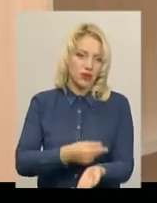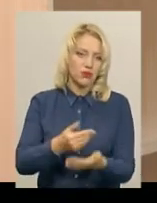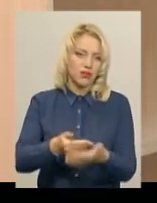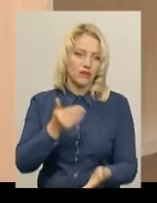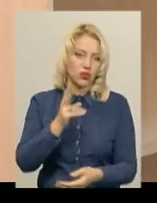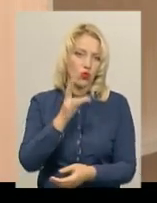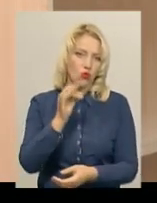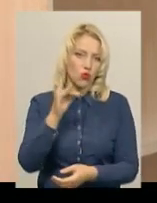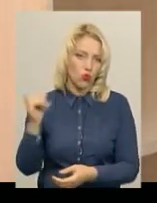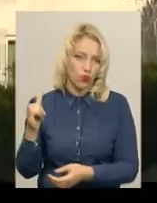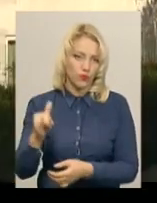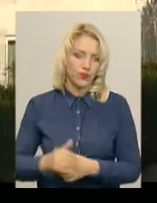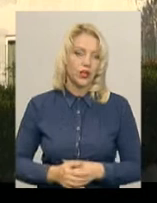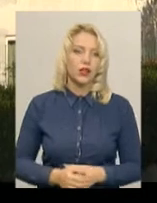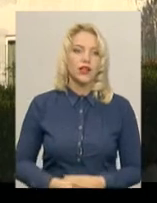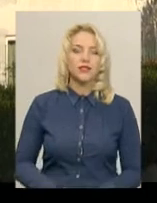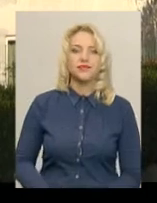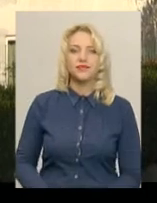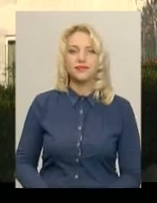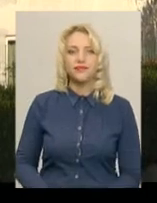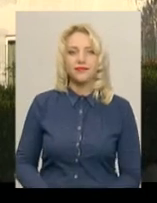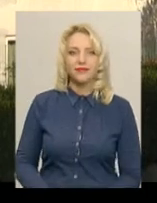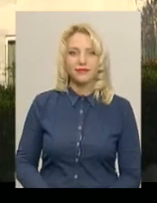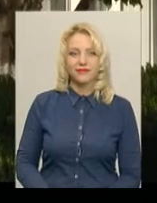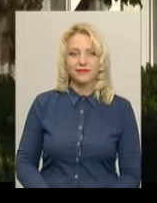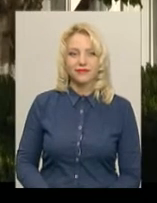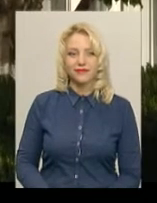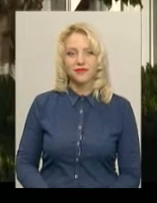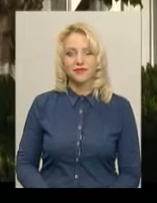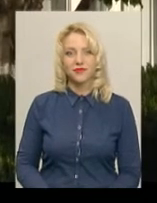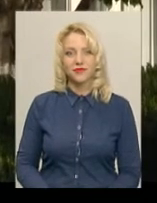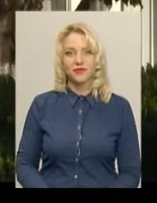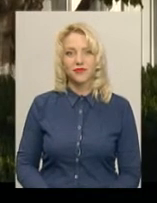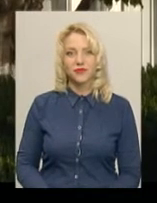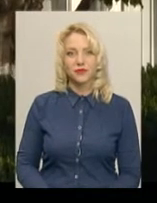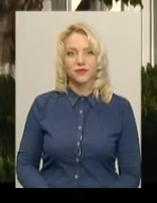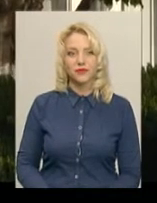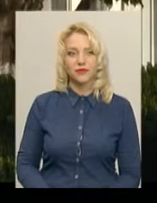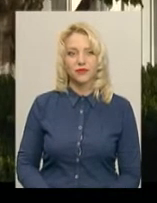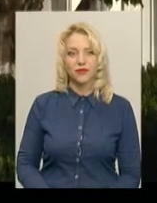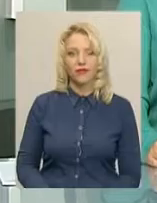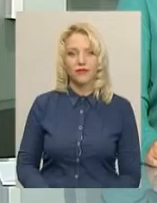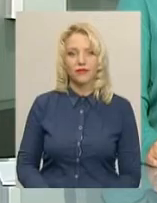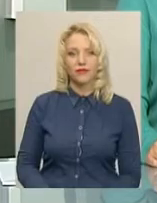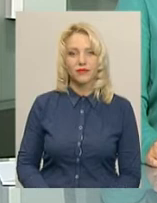кору. Тетяна Ворожцова, Олександр Горішевський, Віктор Кривий. Новини Поділля. Центр.